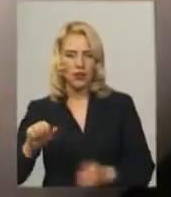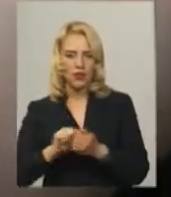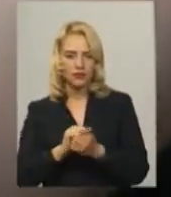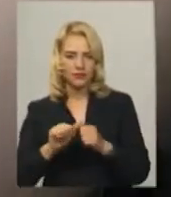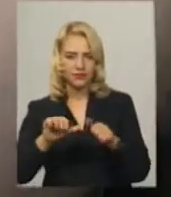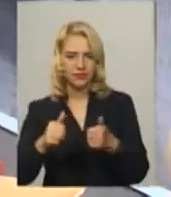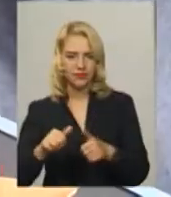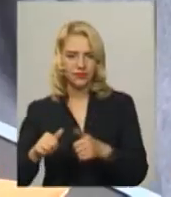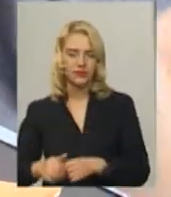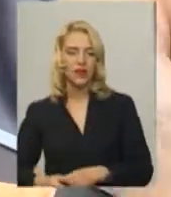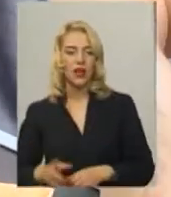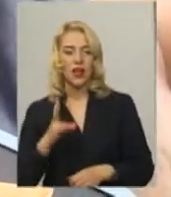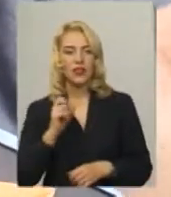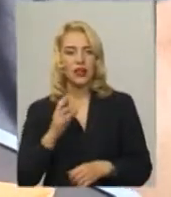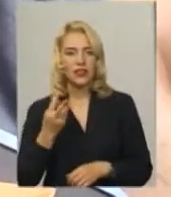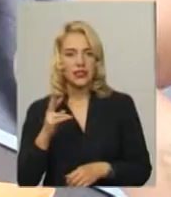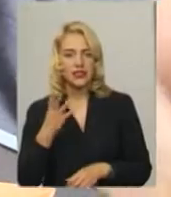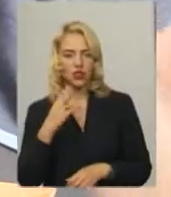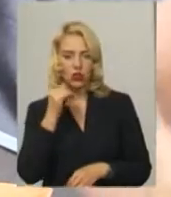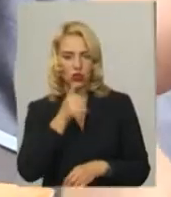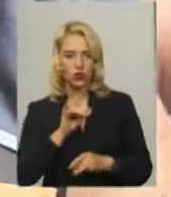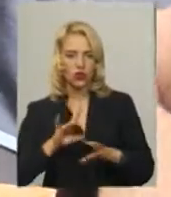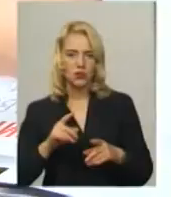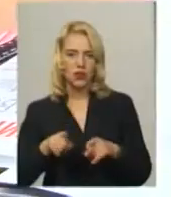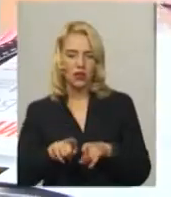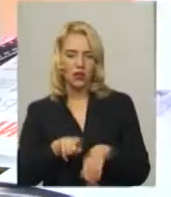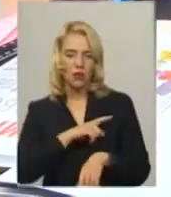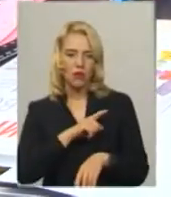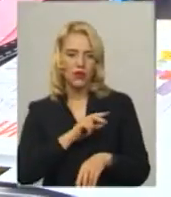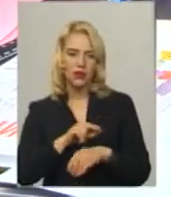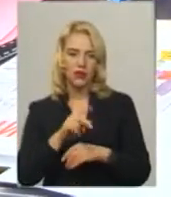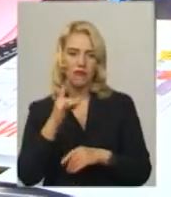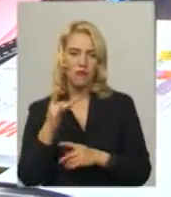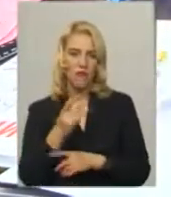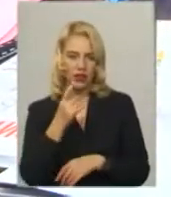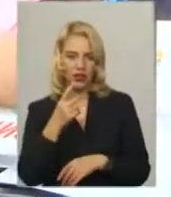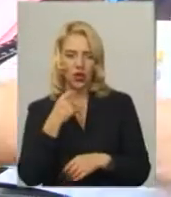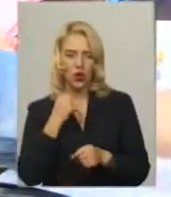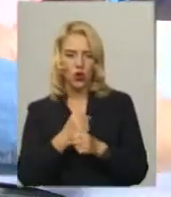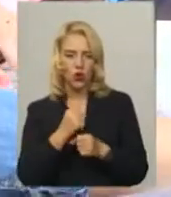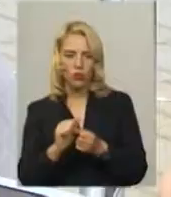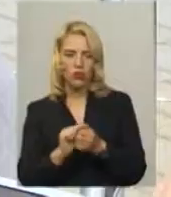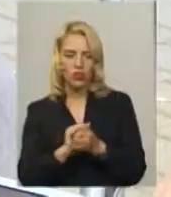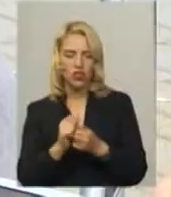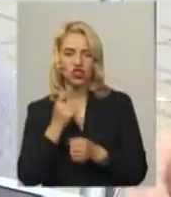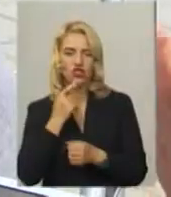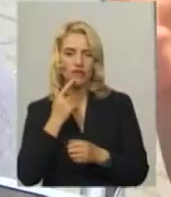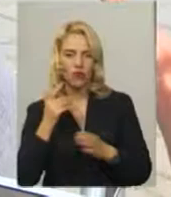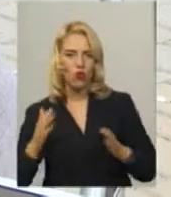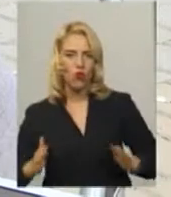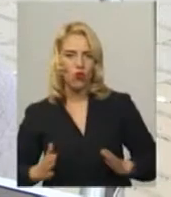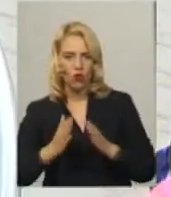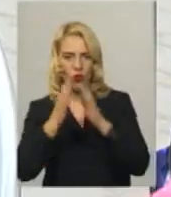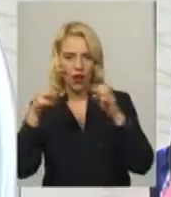зроблені складні фігури. Насті чотири роки. Розповідає, що на такому майстер-класі вперше. Каже, що робить з паперу червону ракету. Я складаю